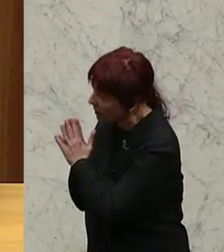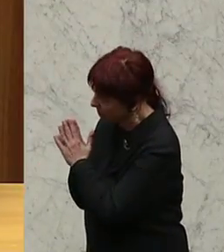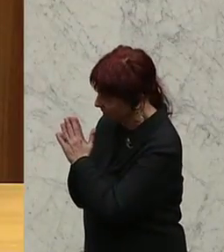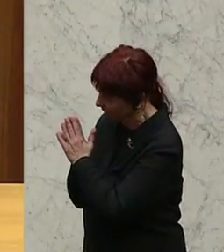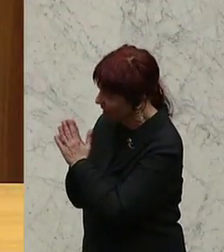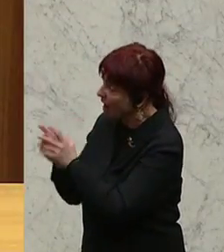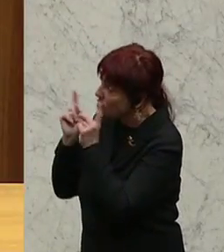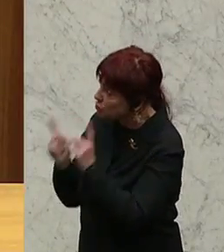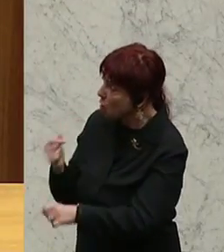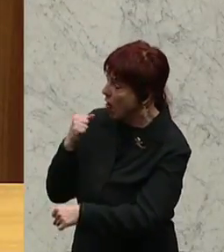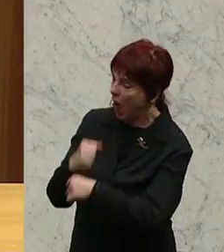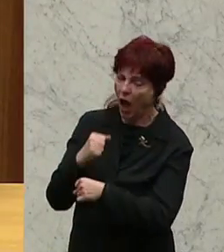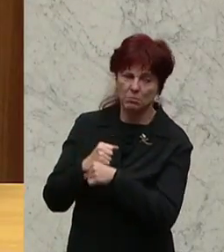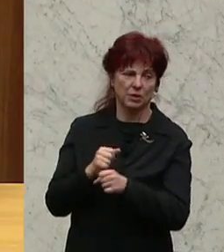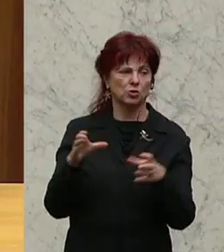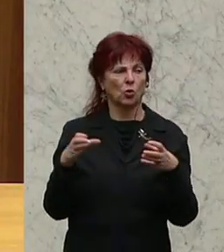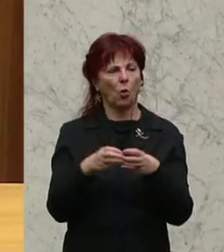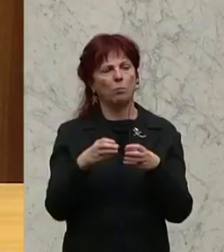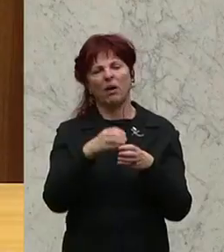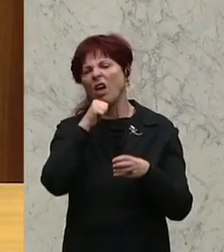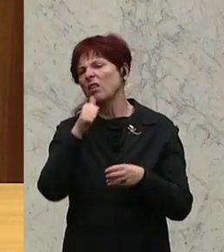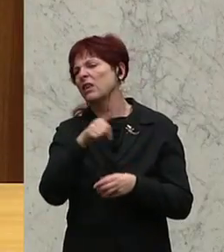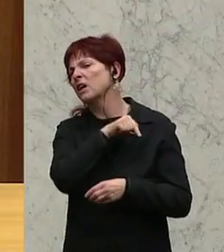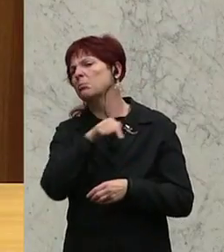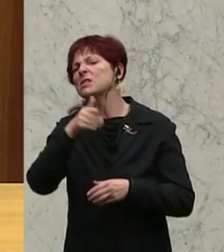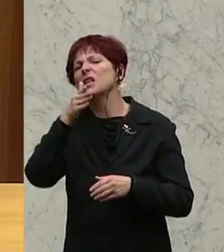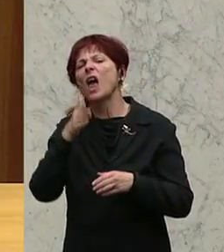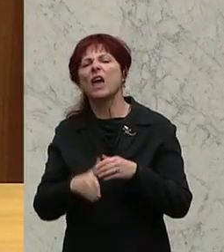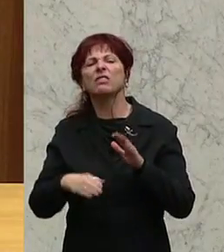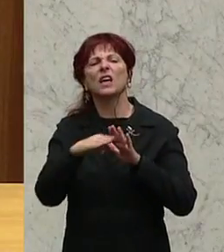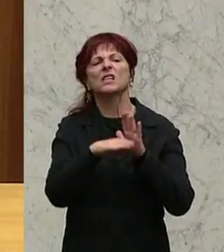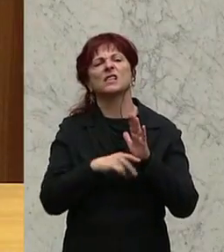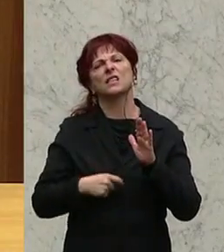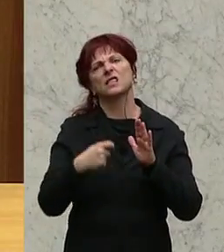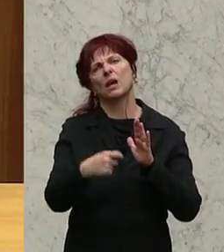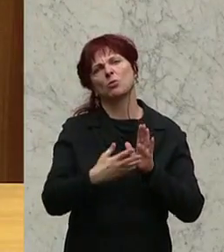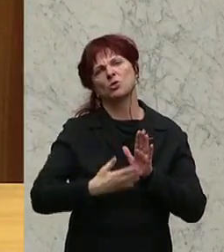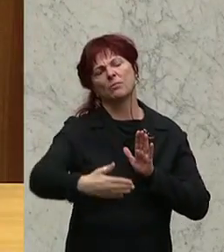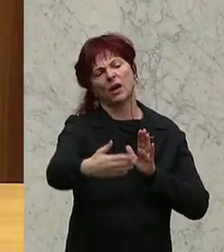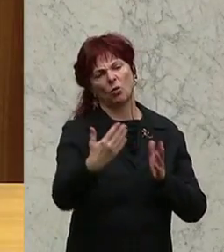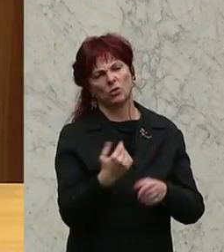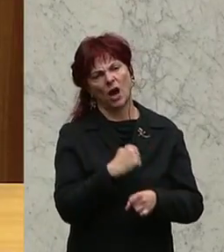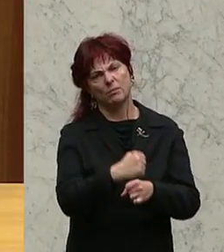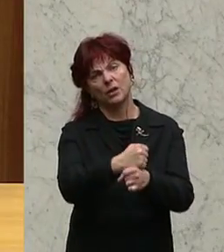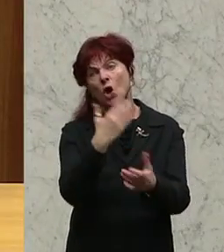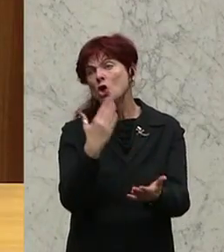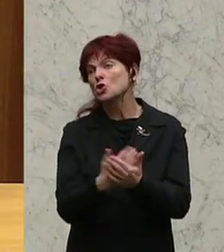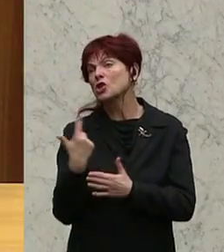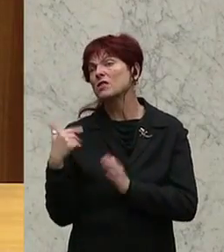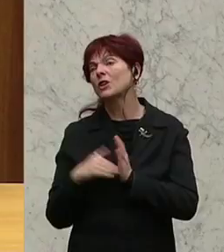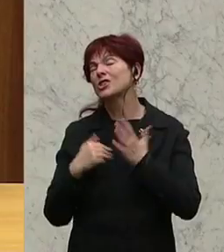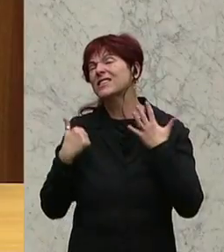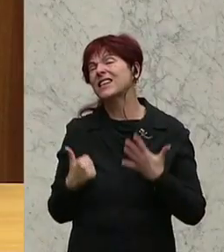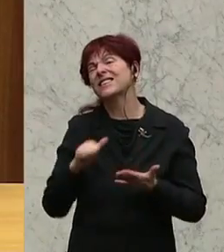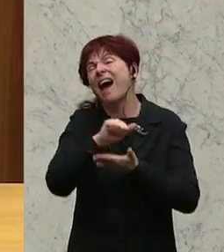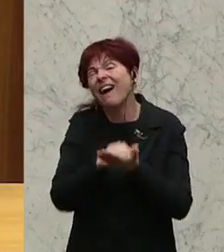dass wir schauen, dass die Arbeitsgruppe nicht bis ans Ende der Legislaturperiode dann arbeitet, weil wir das seit 2006 schon erleben, sondern hier gibt